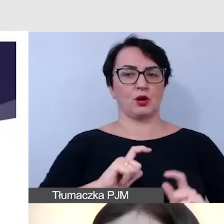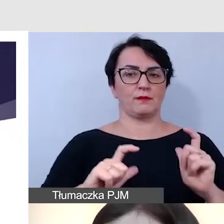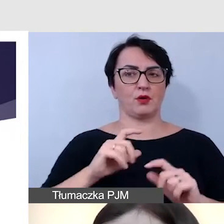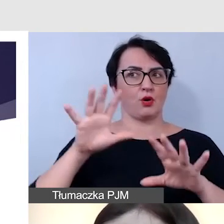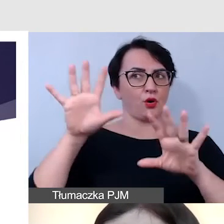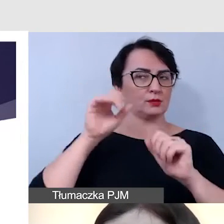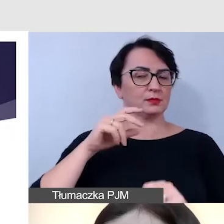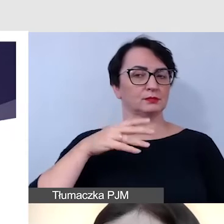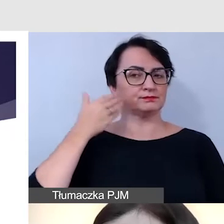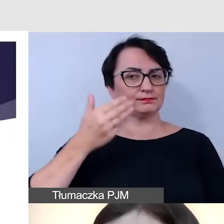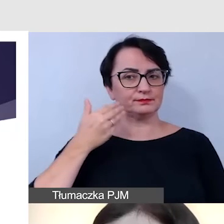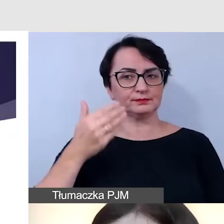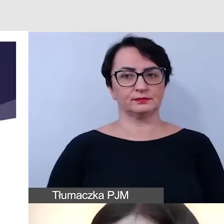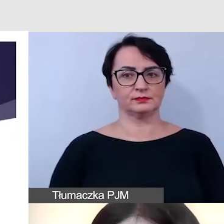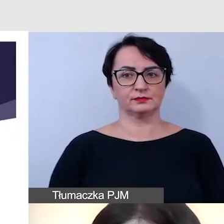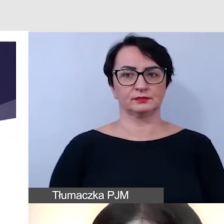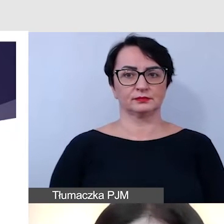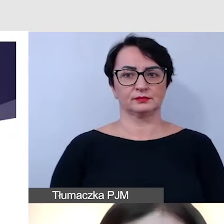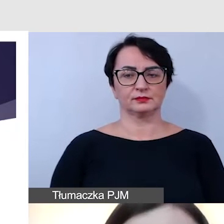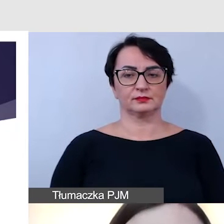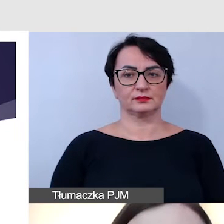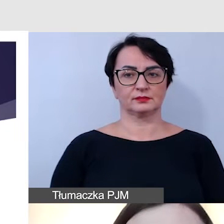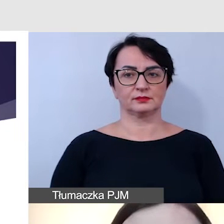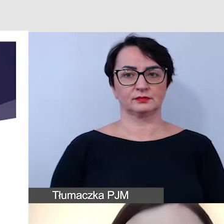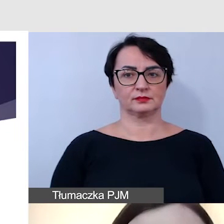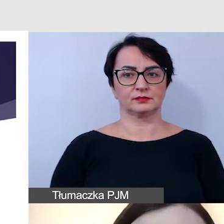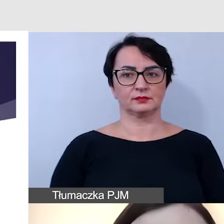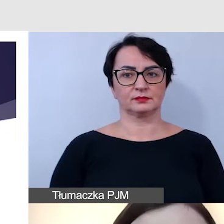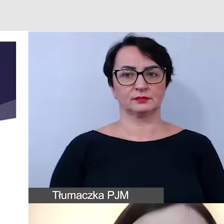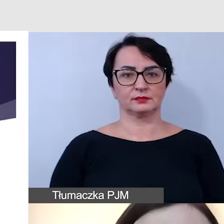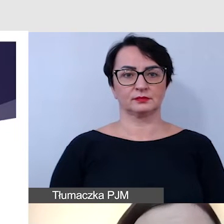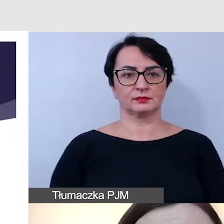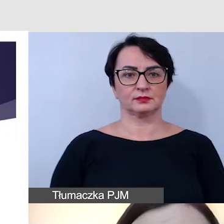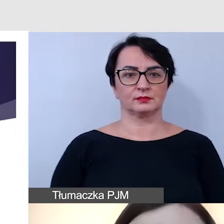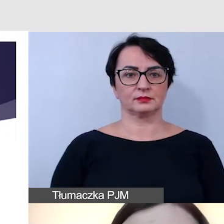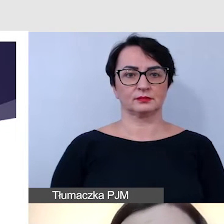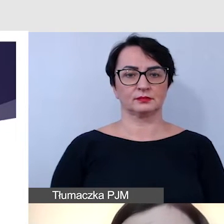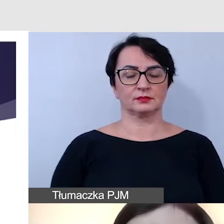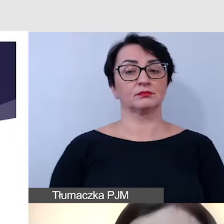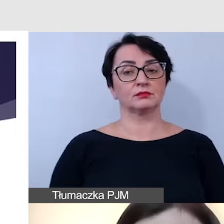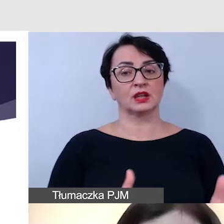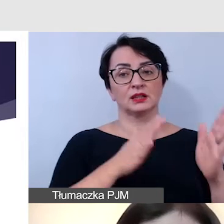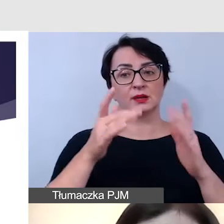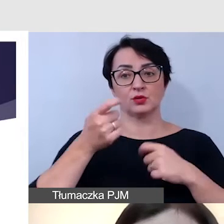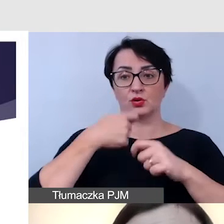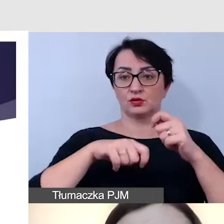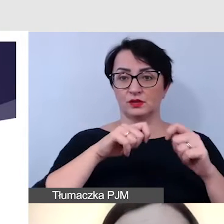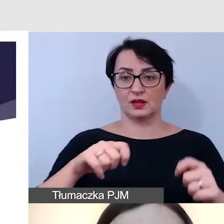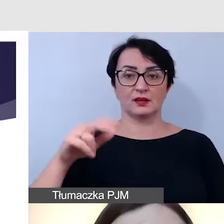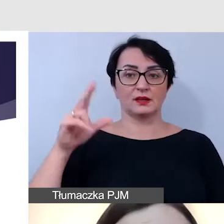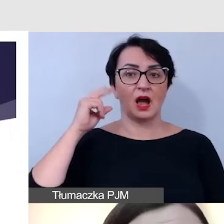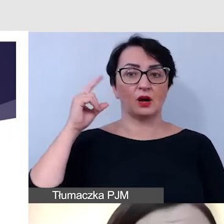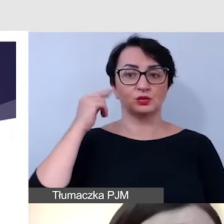odebrać dźwięk. Kolejne rozwiązanie to audiodeskrypcja.